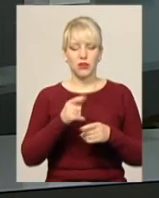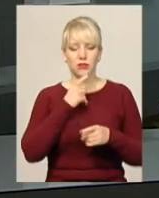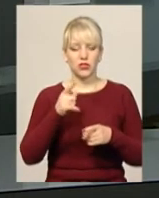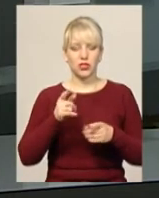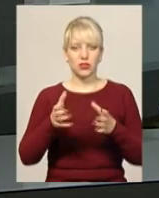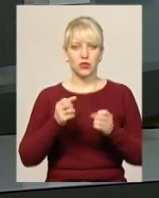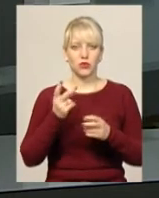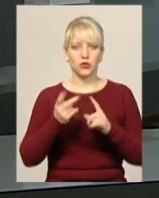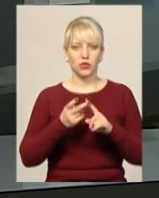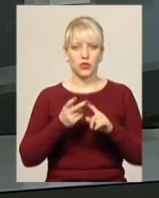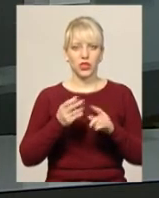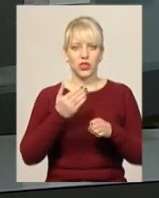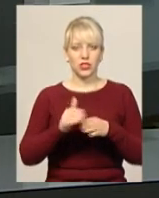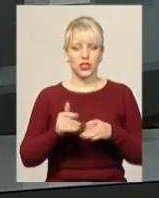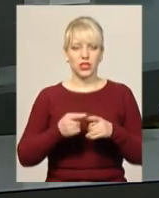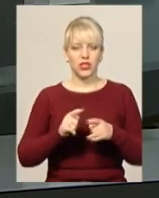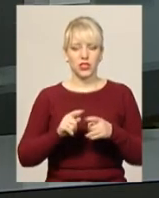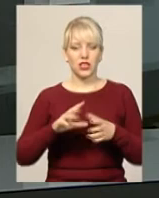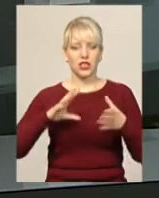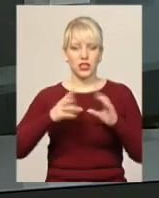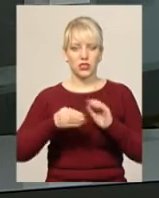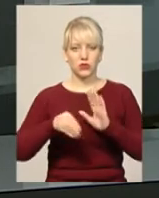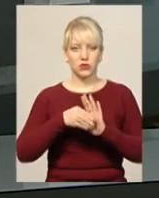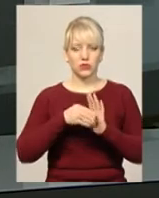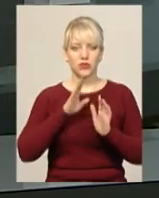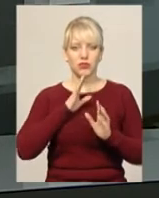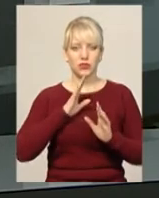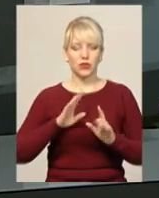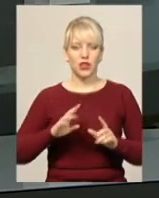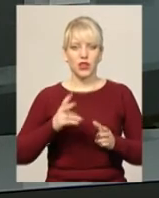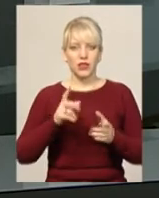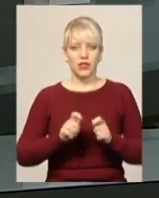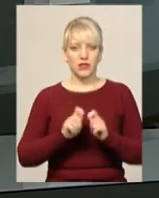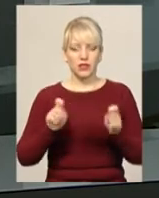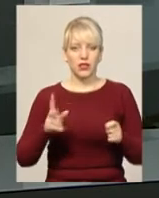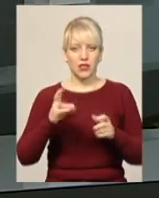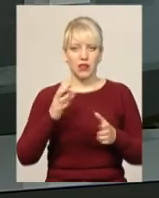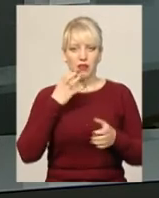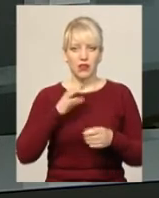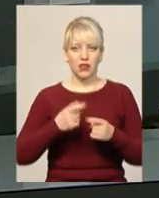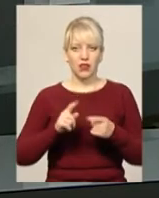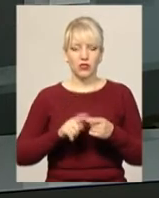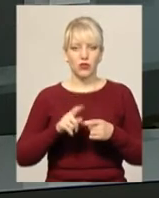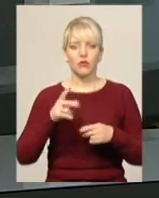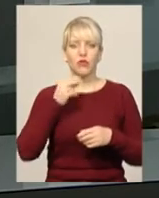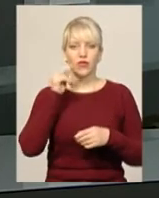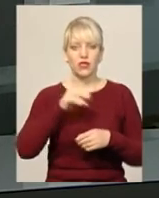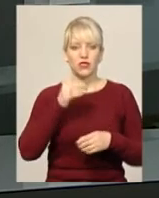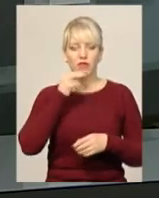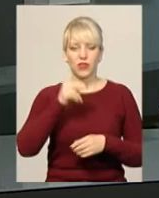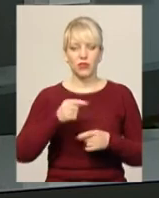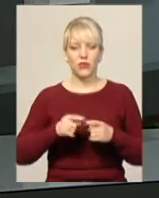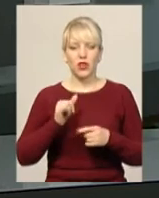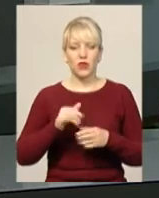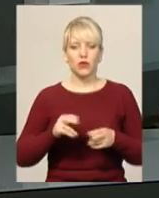одержання другої частини обумовленої суми правопорушницю викрили на гарячому. У Хмельницькому військрайонному суді особу визнано винною у вчиненні